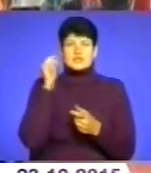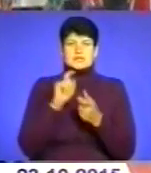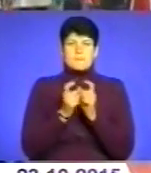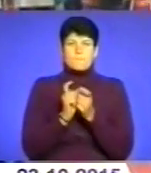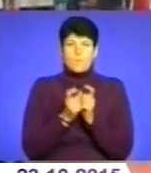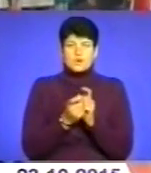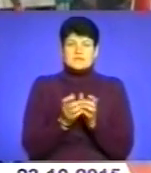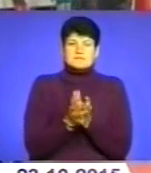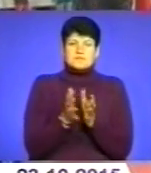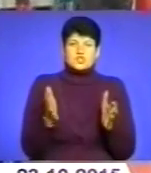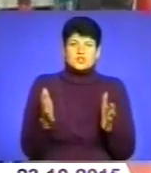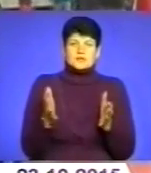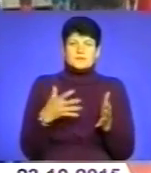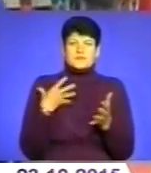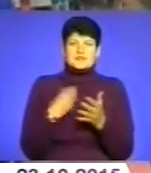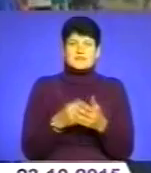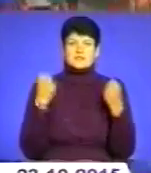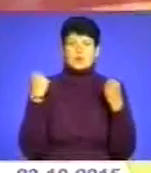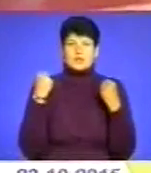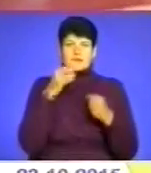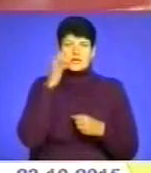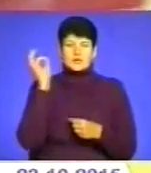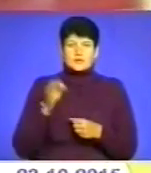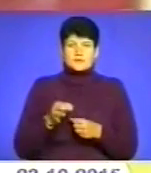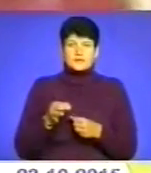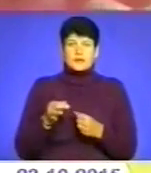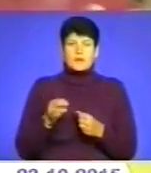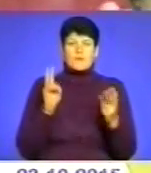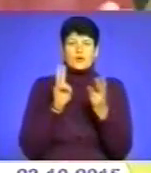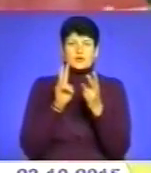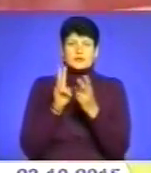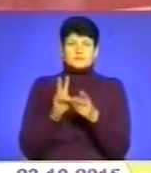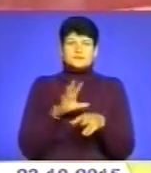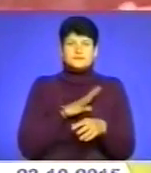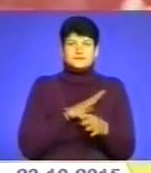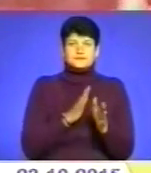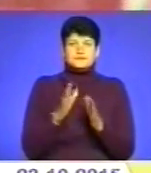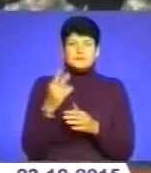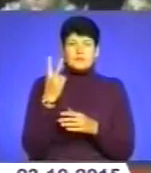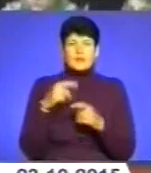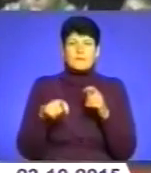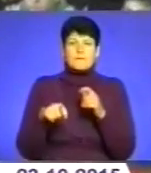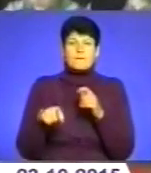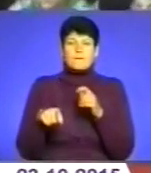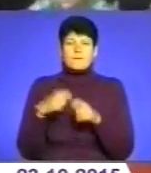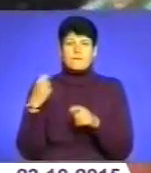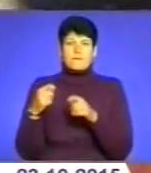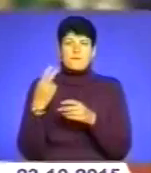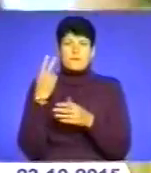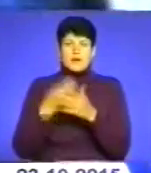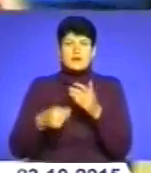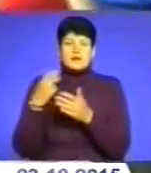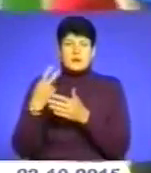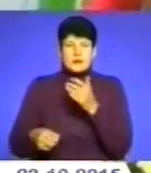збільшити свій спортивний досвід. Поєдинки проходили за системою до двох поразок. Це дало змогу юним борцям провести